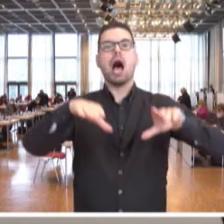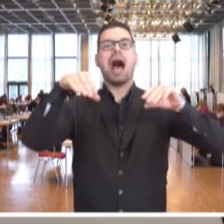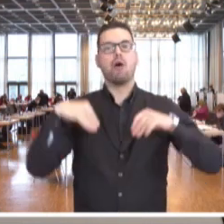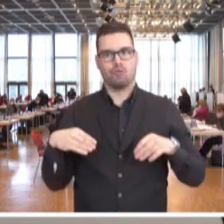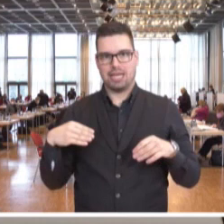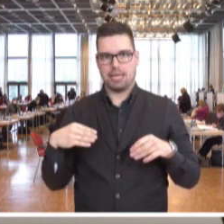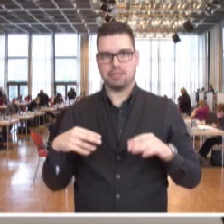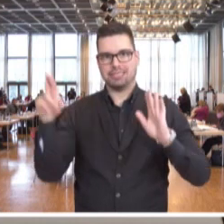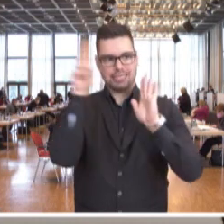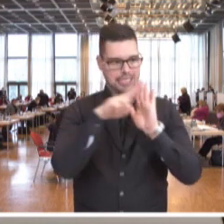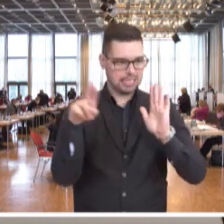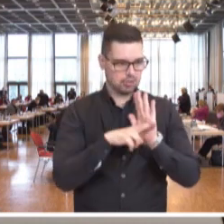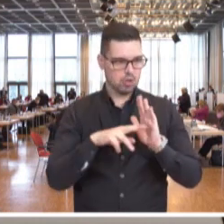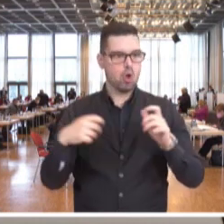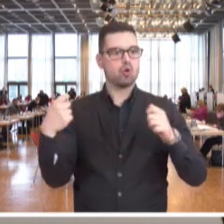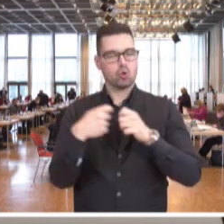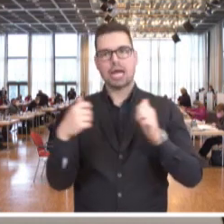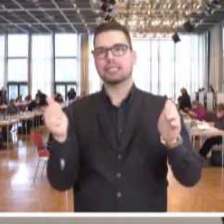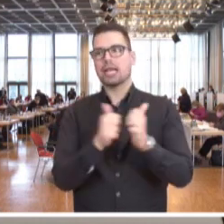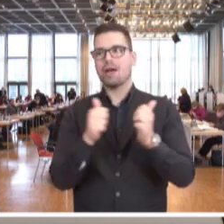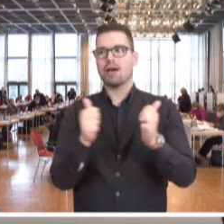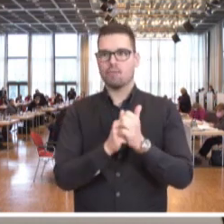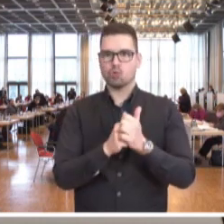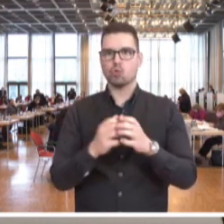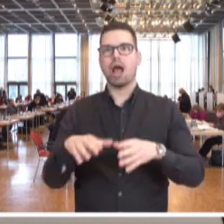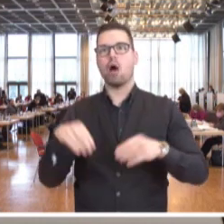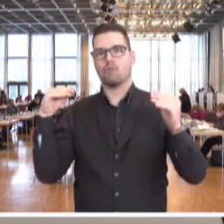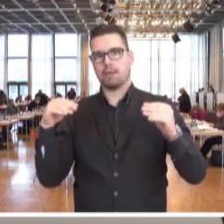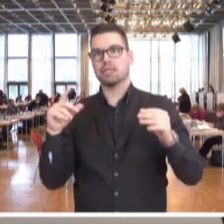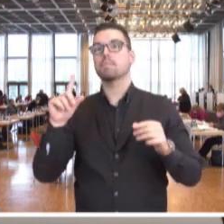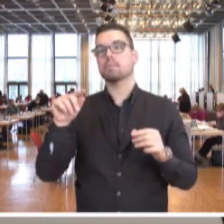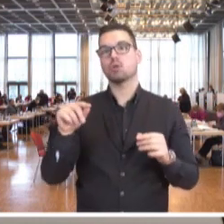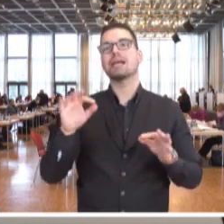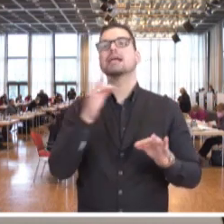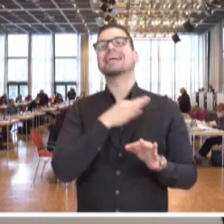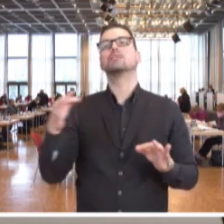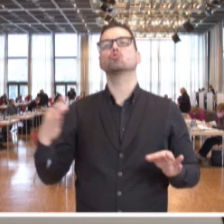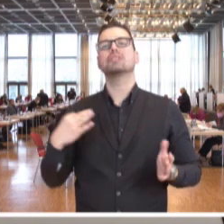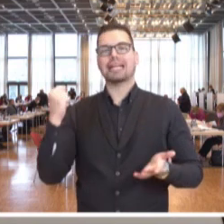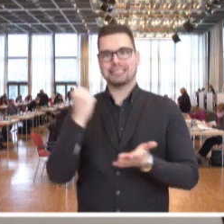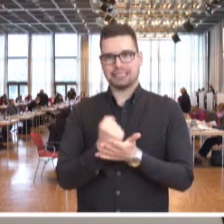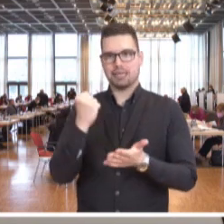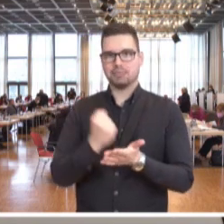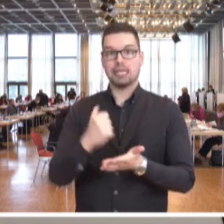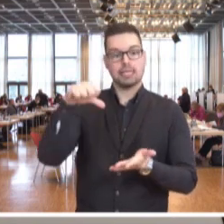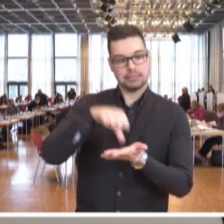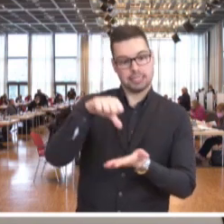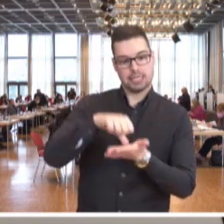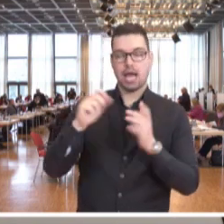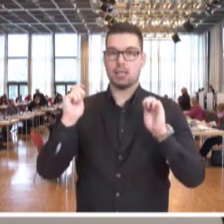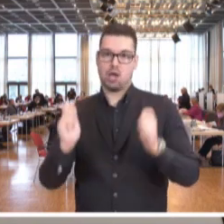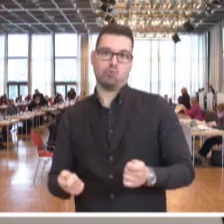der Regelung zur Kontaktnachverfolgung veranlasst. Dies eröffnet den Gesundheitsämtern als den zentralen